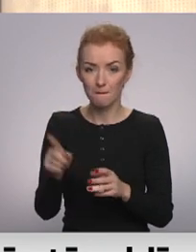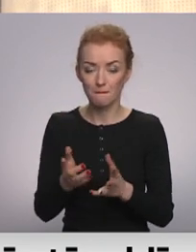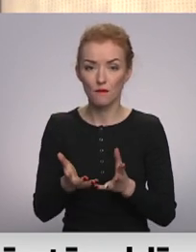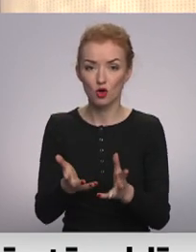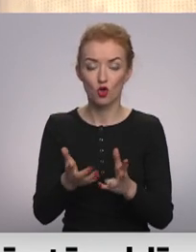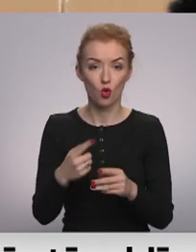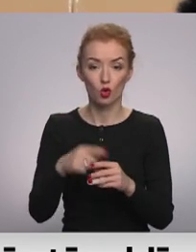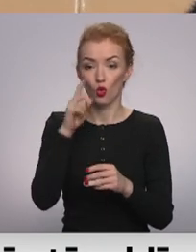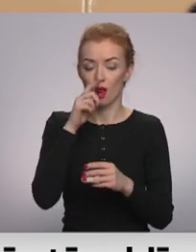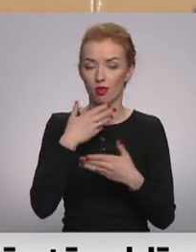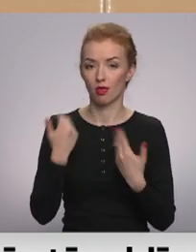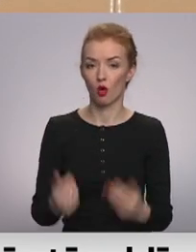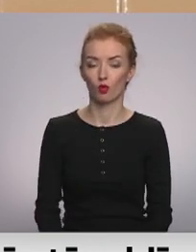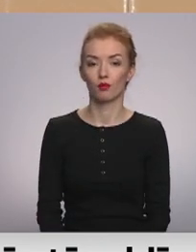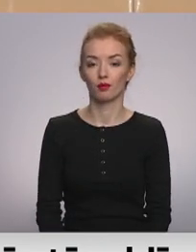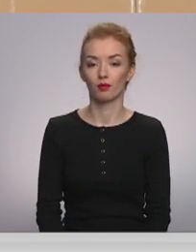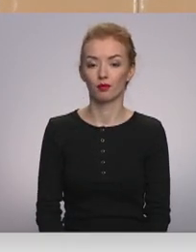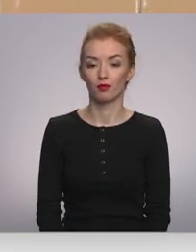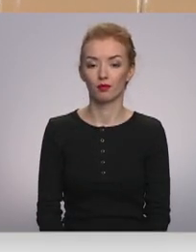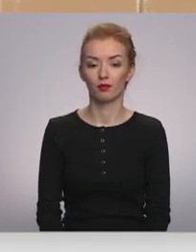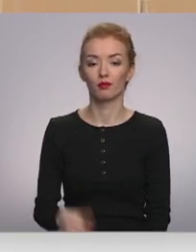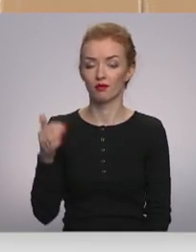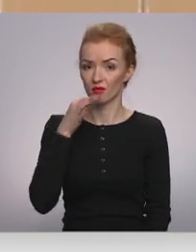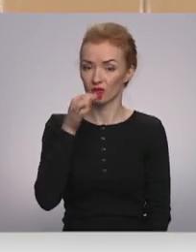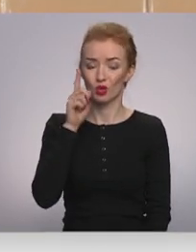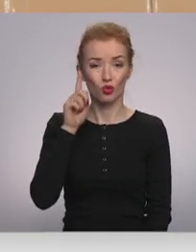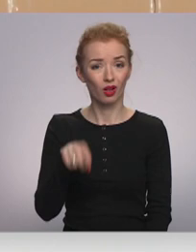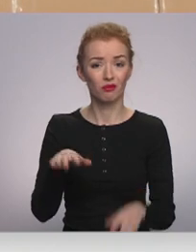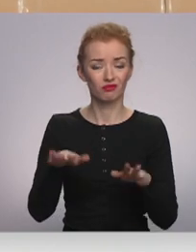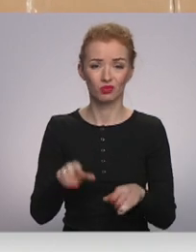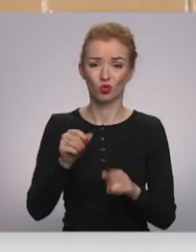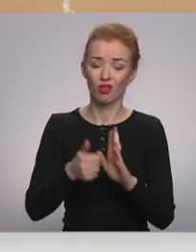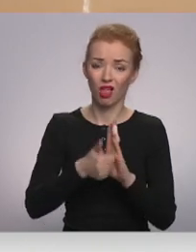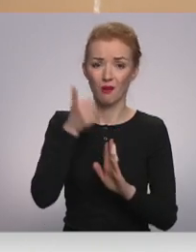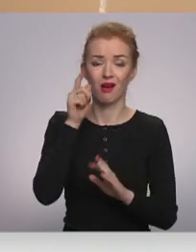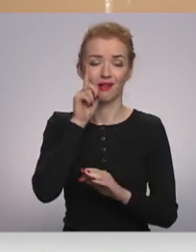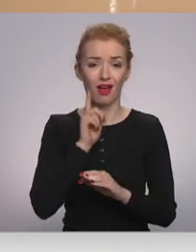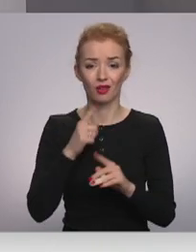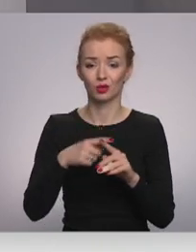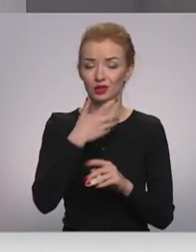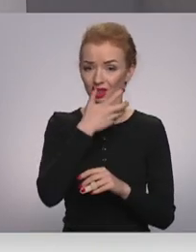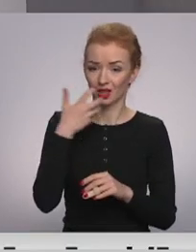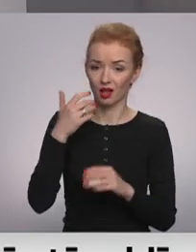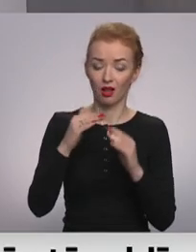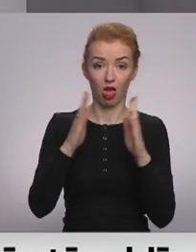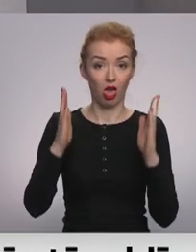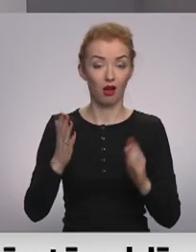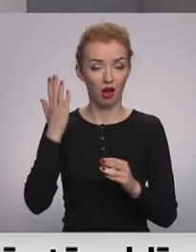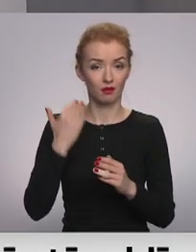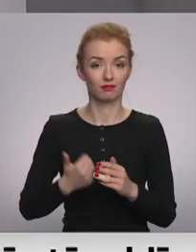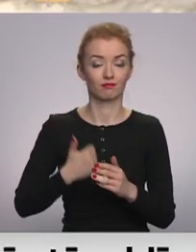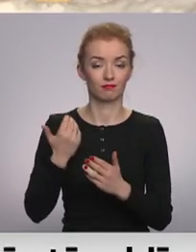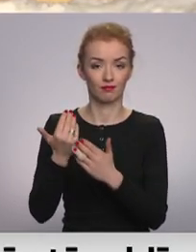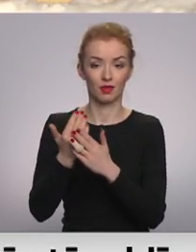ierīcību šeit nav. Protams, gribētu uz labāko kaut ko ēktēku un ciltēku. Eka agrāk pietarēja